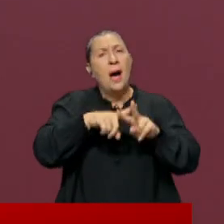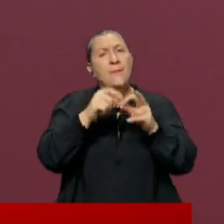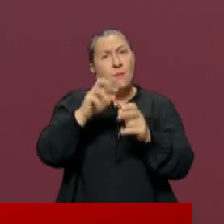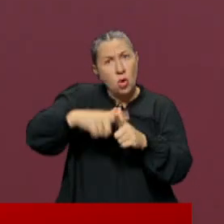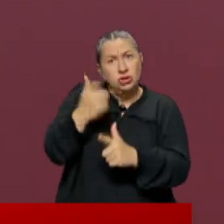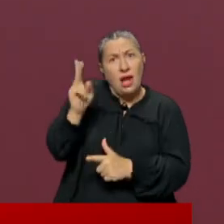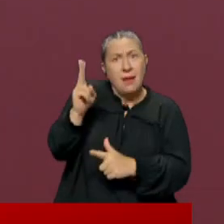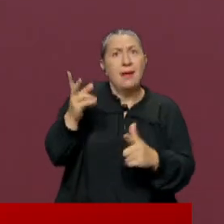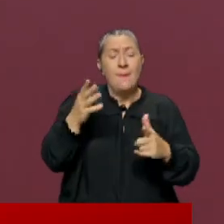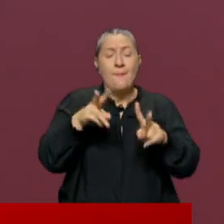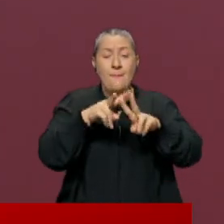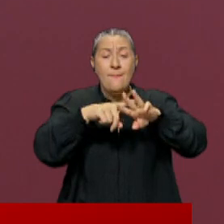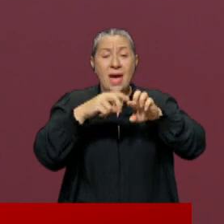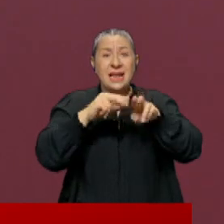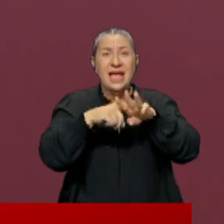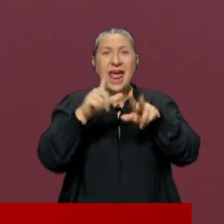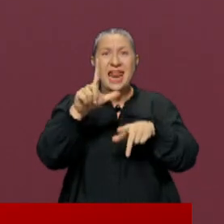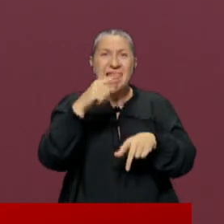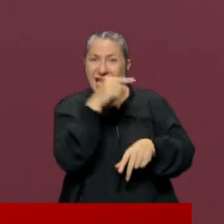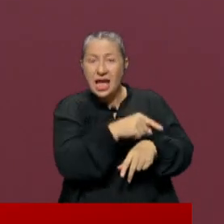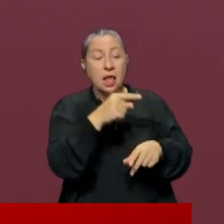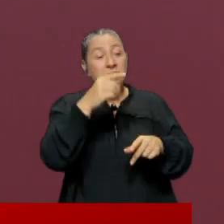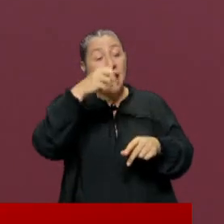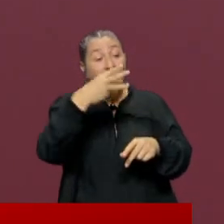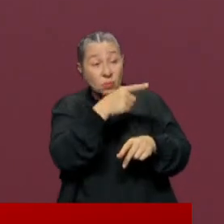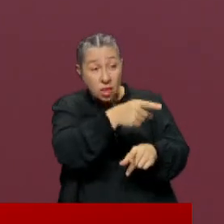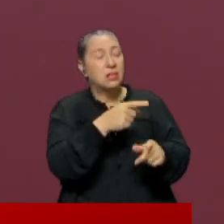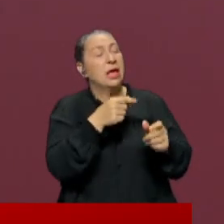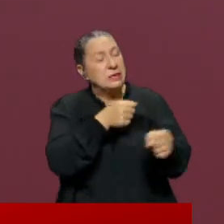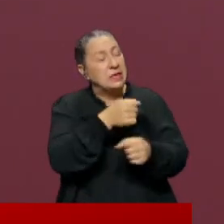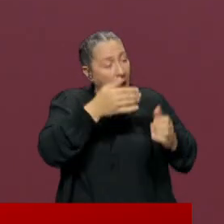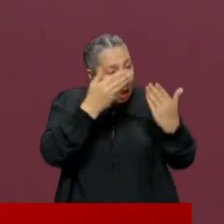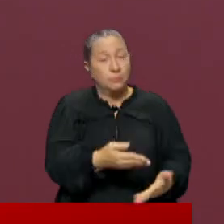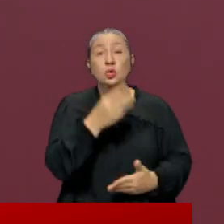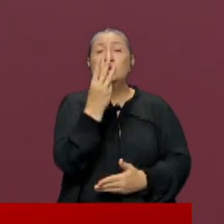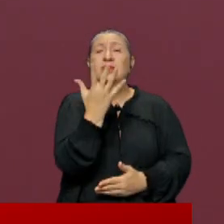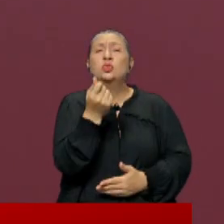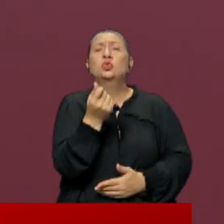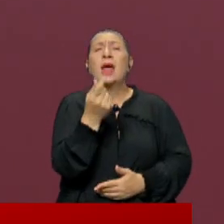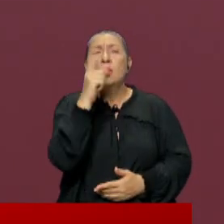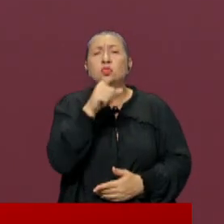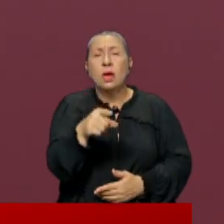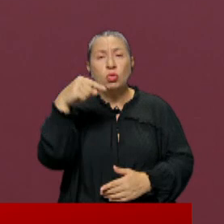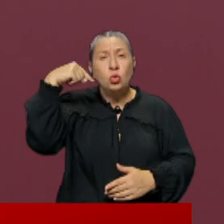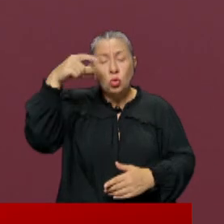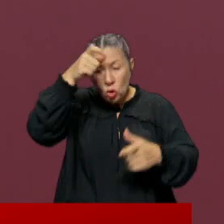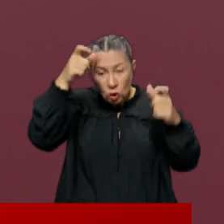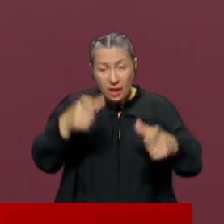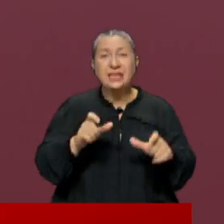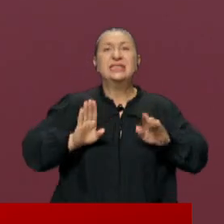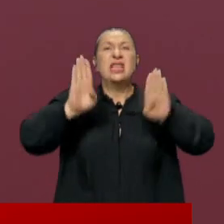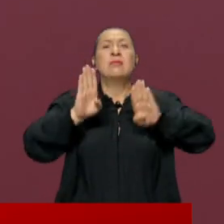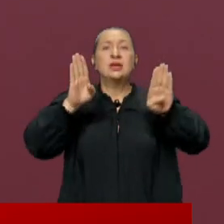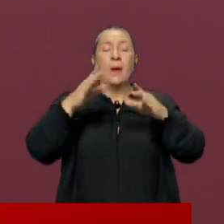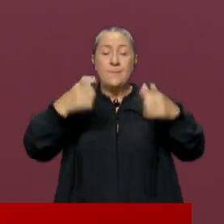'nin projesidir. Merkel'in Tayyip Erdoğan'ı ikna ettiği projedir. 3-5 kuruş para için Türkiye'yi sığınmacı merkezi